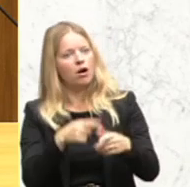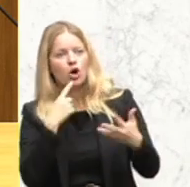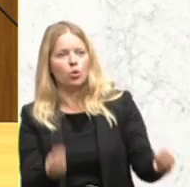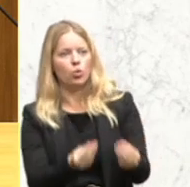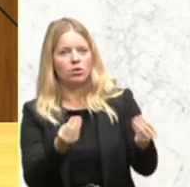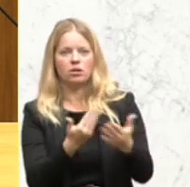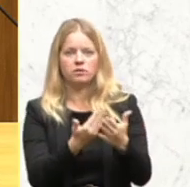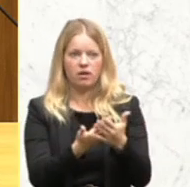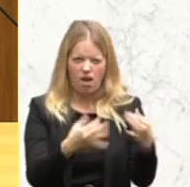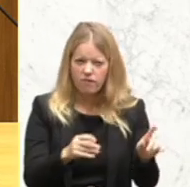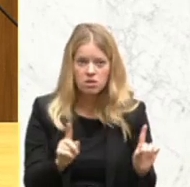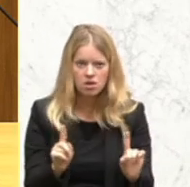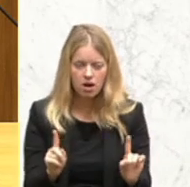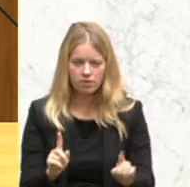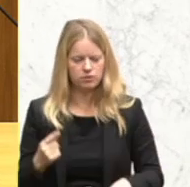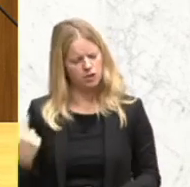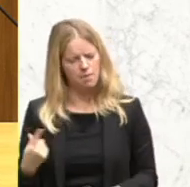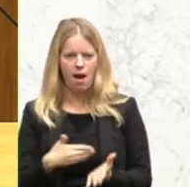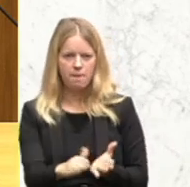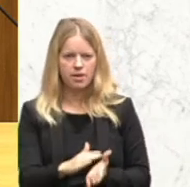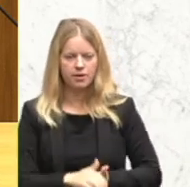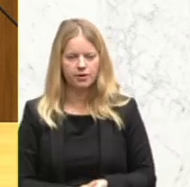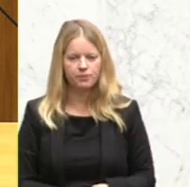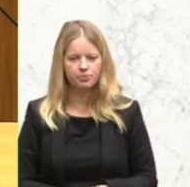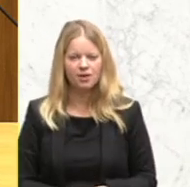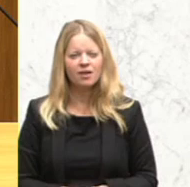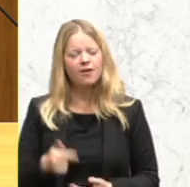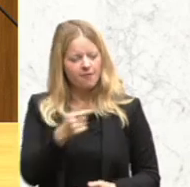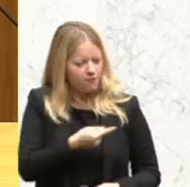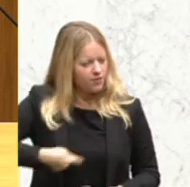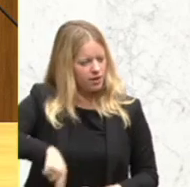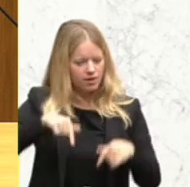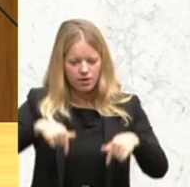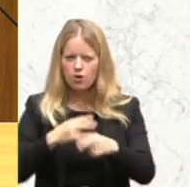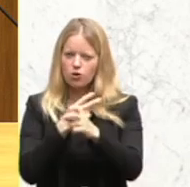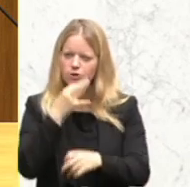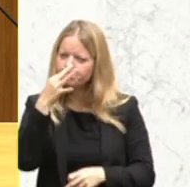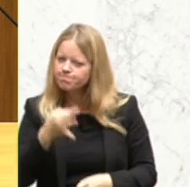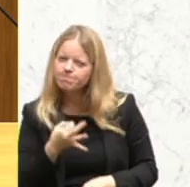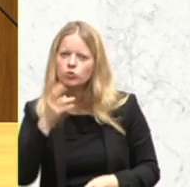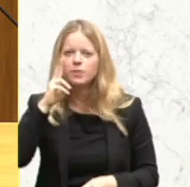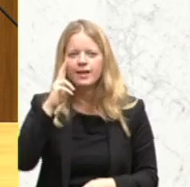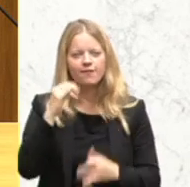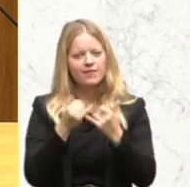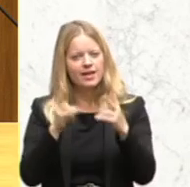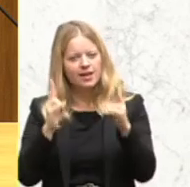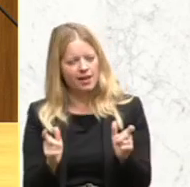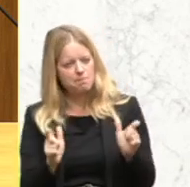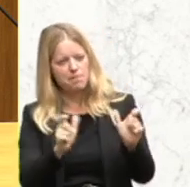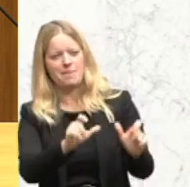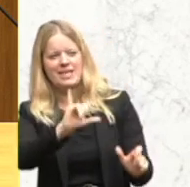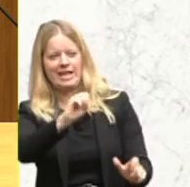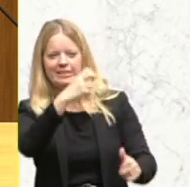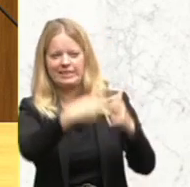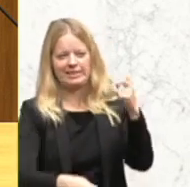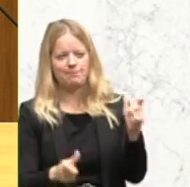aktuellen Stunde die Frage stellen, was wir in Österreich gegen die Dschihadisten tun können, muss man einmal grundsätzlich